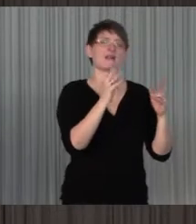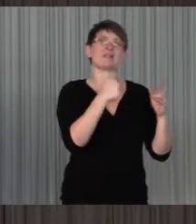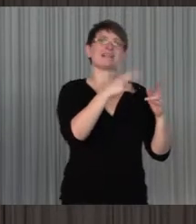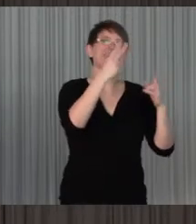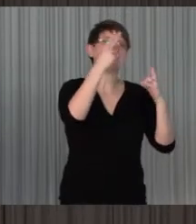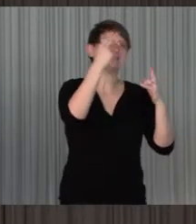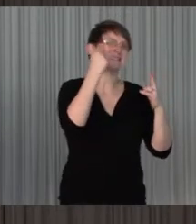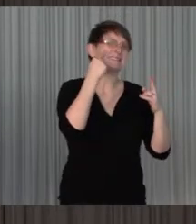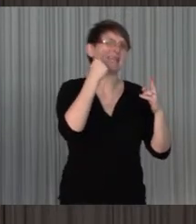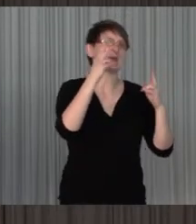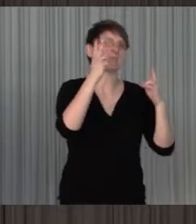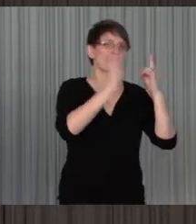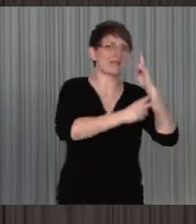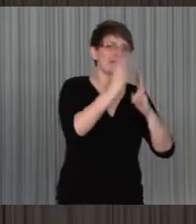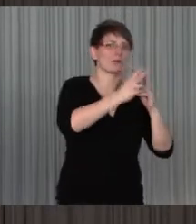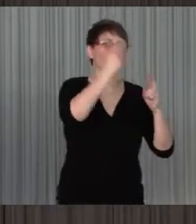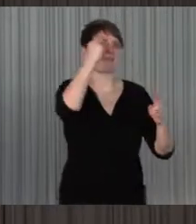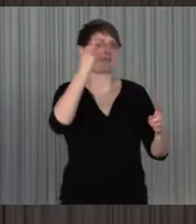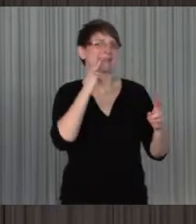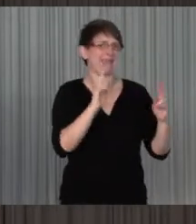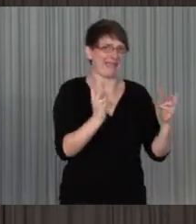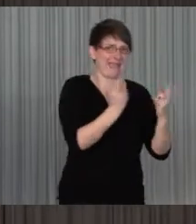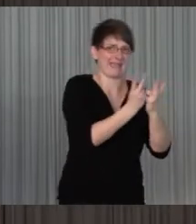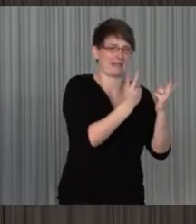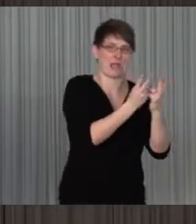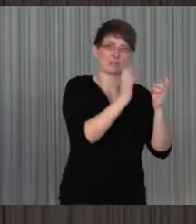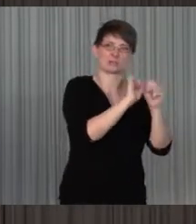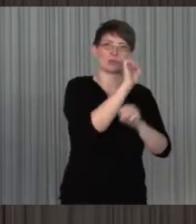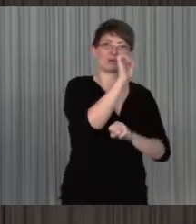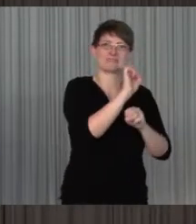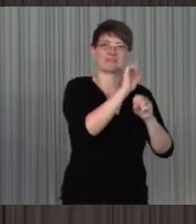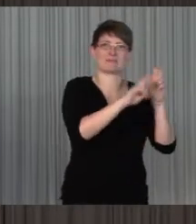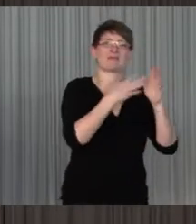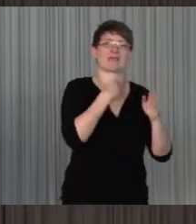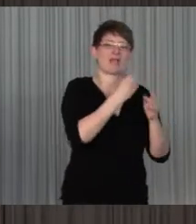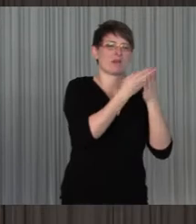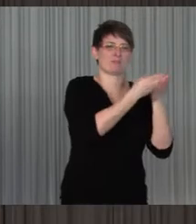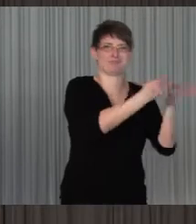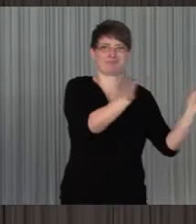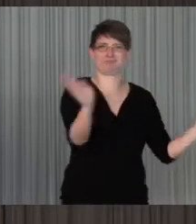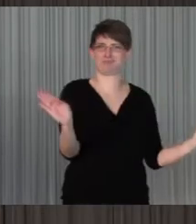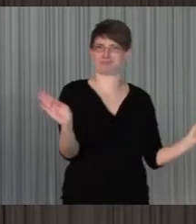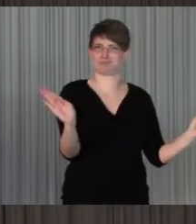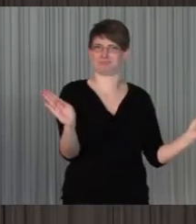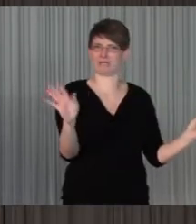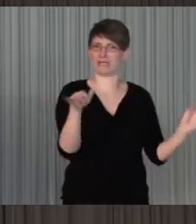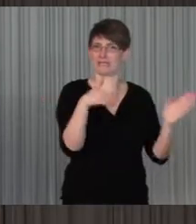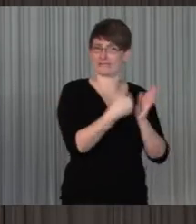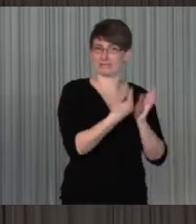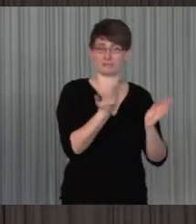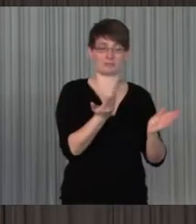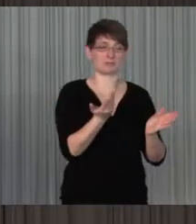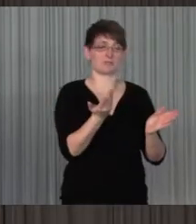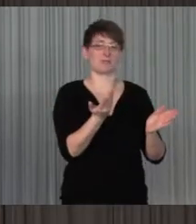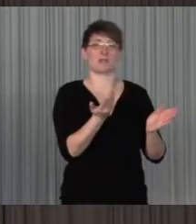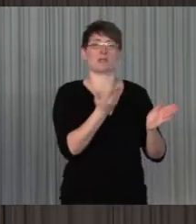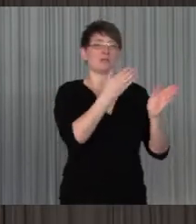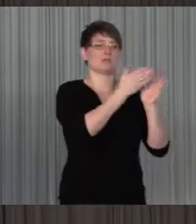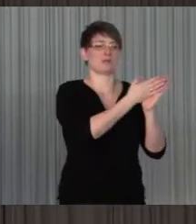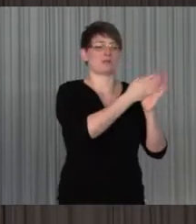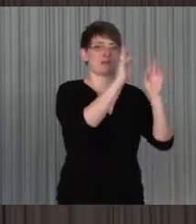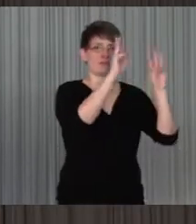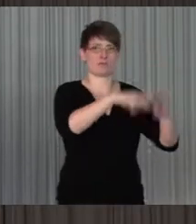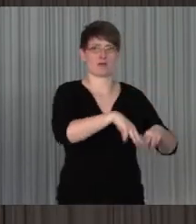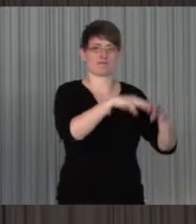Begegnungspart hat, streut das auch sehr stark. Also zum Beispiel die Aussage, dass sie auf